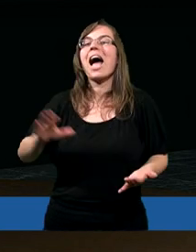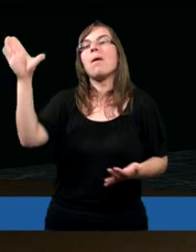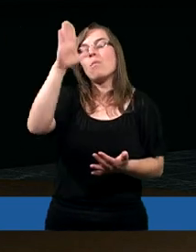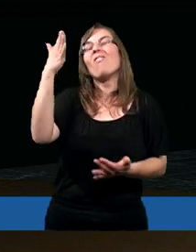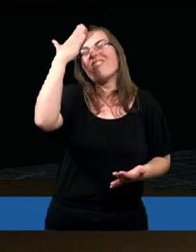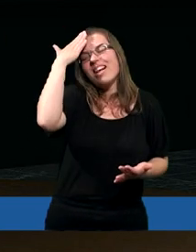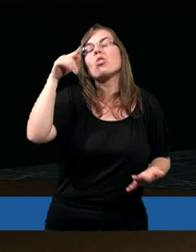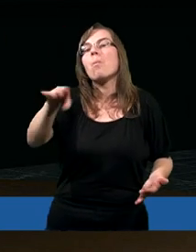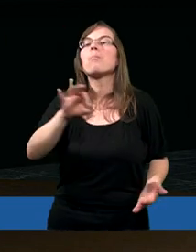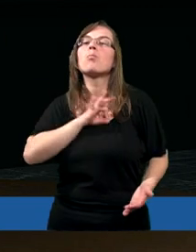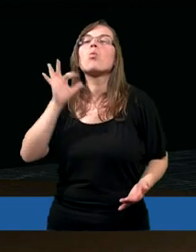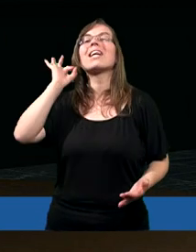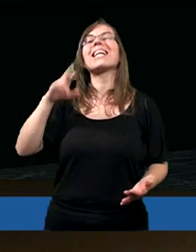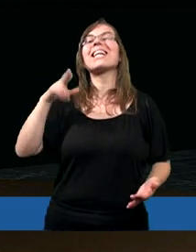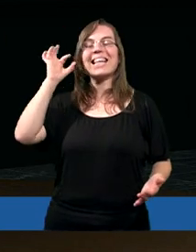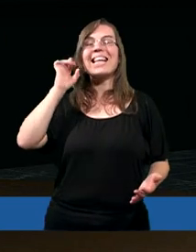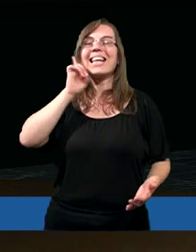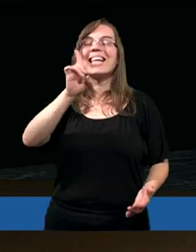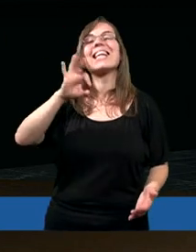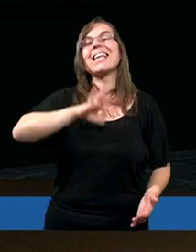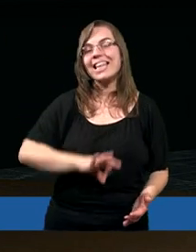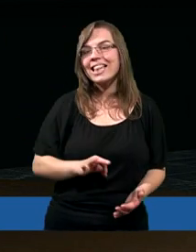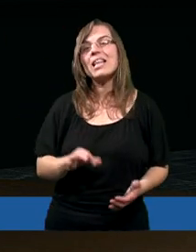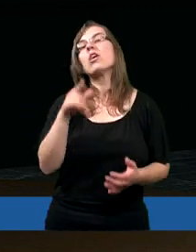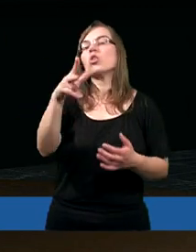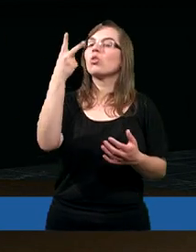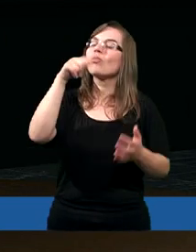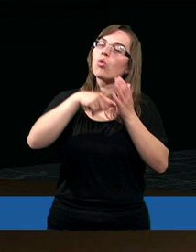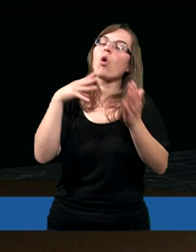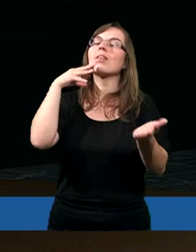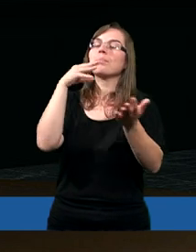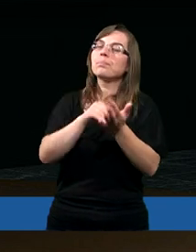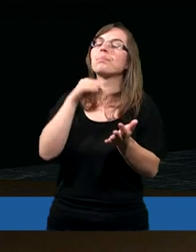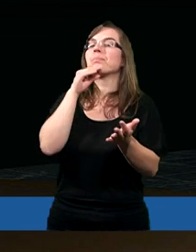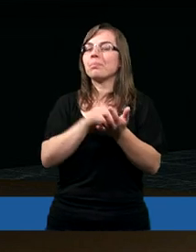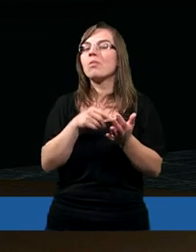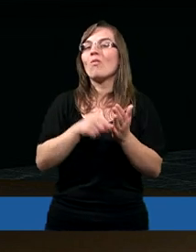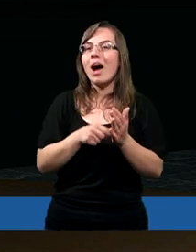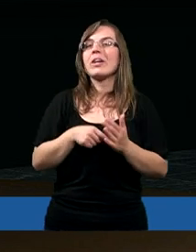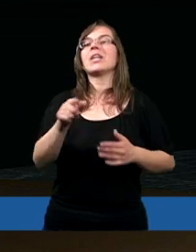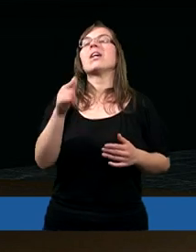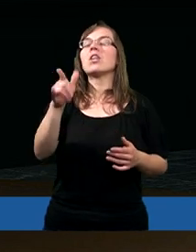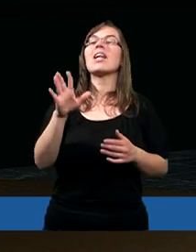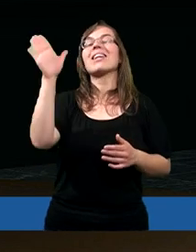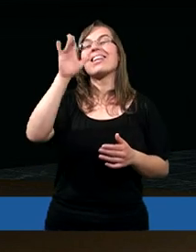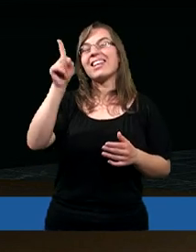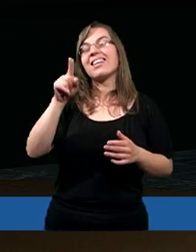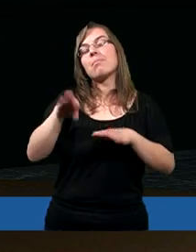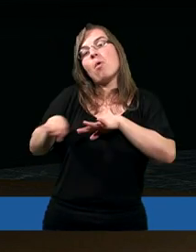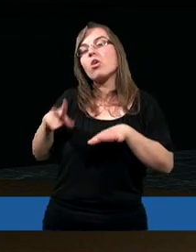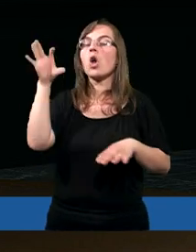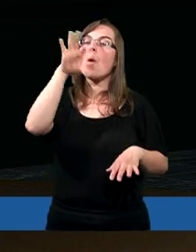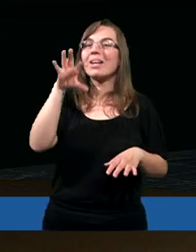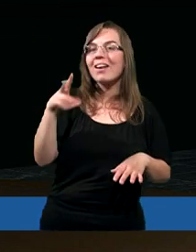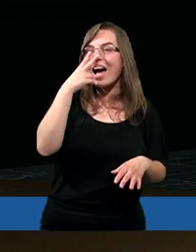to jest mój syn. I tak jak Ania wcześniej wspomniała, powtórzył to dwukrotnie. I to jest takie boskie potwierdzenie, że